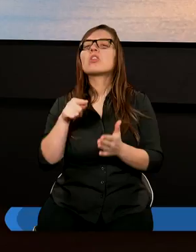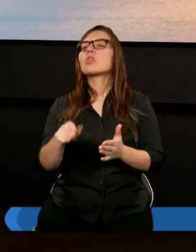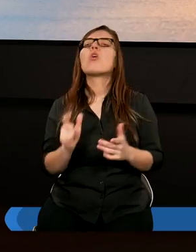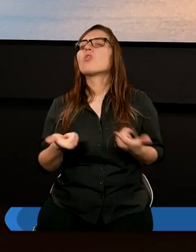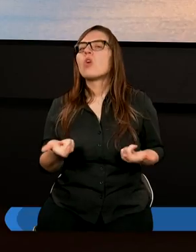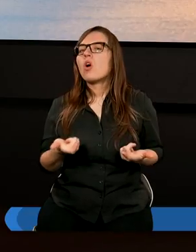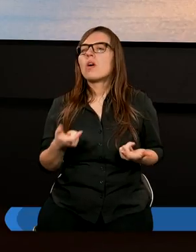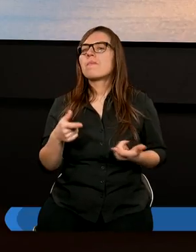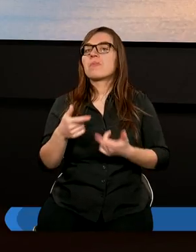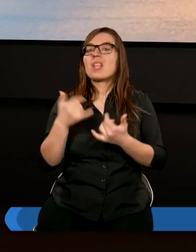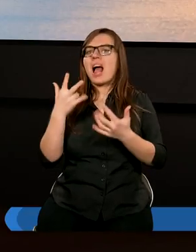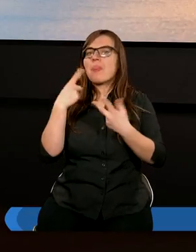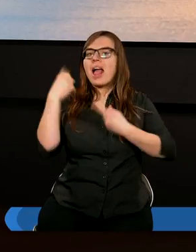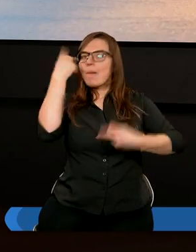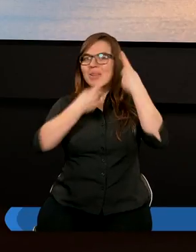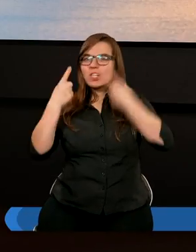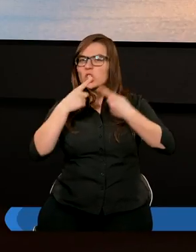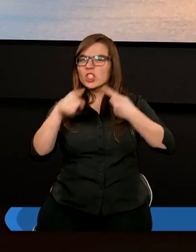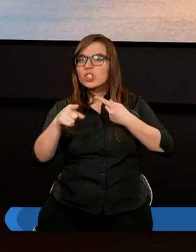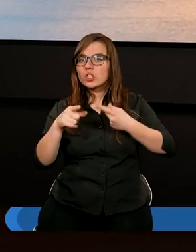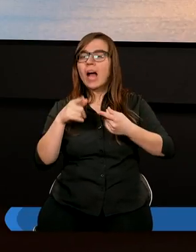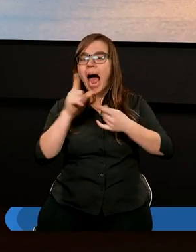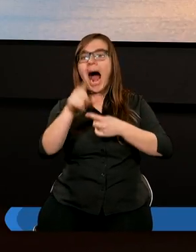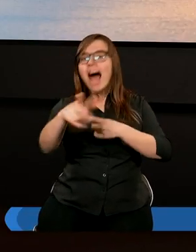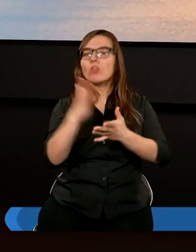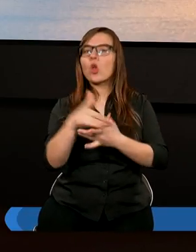coś takiego, że nawet już się nie myśli, a się robi to.